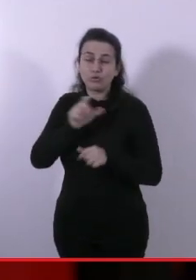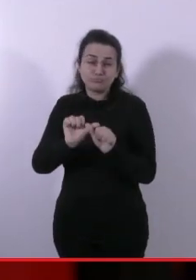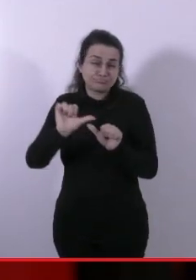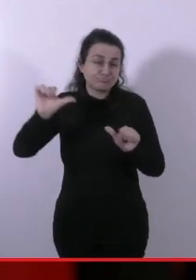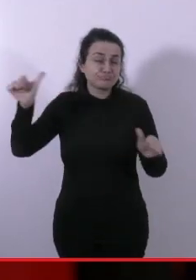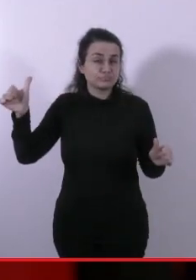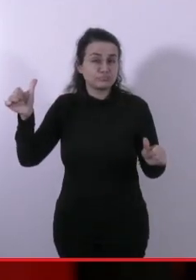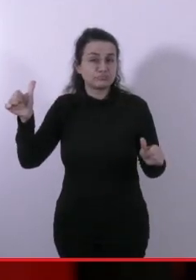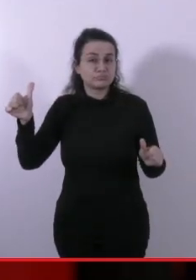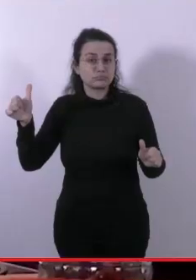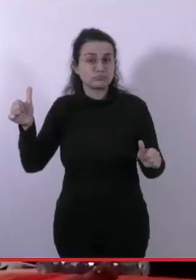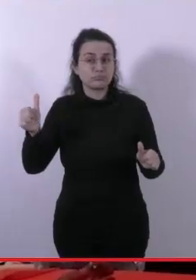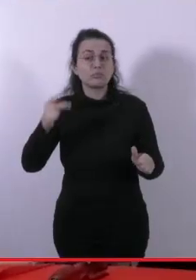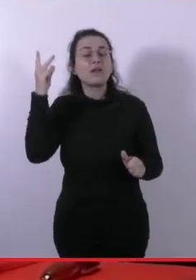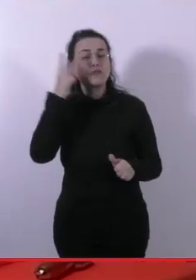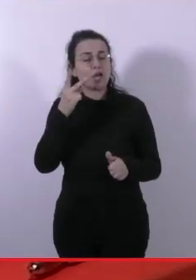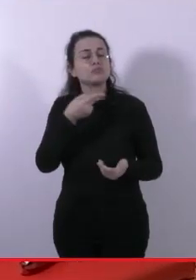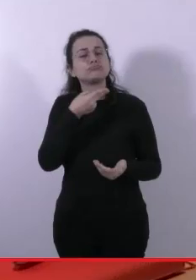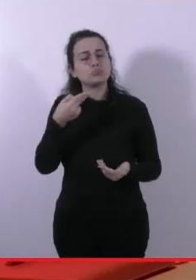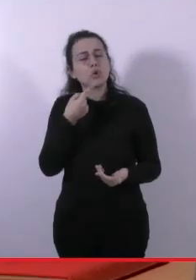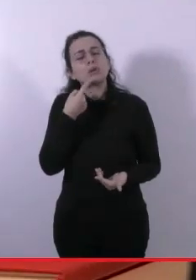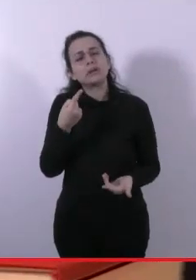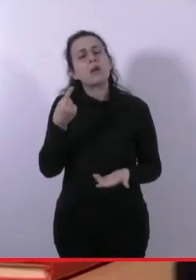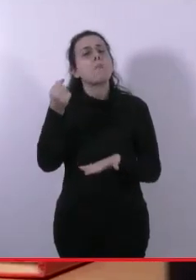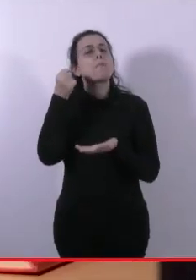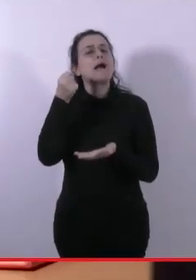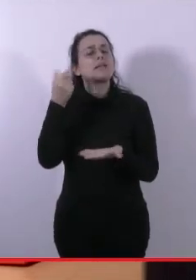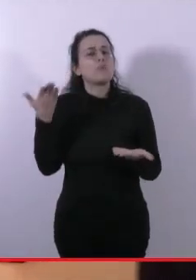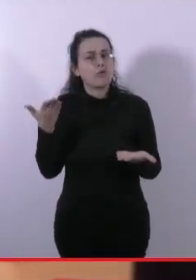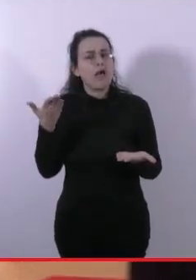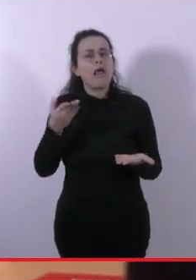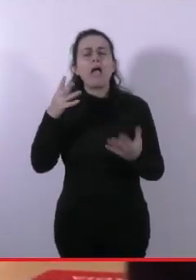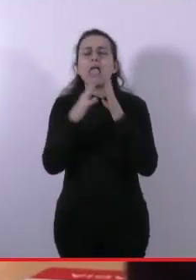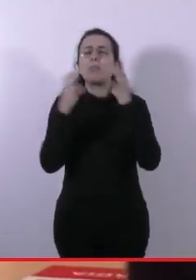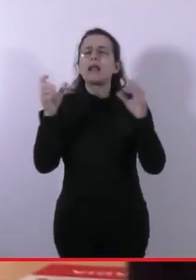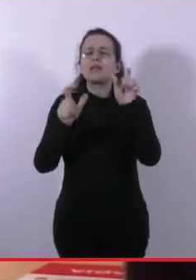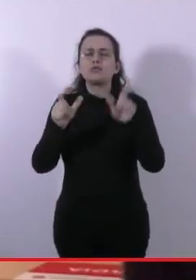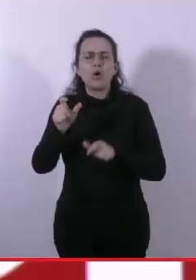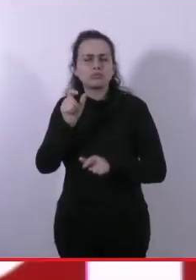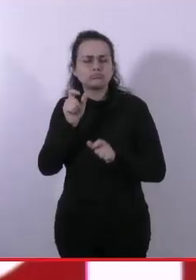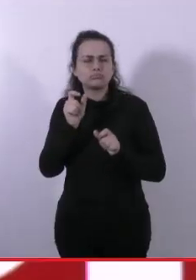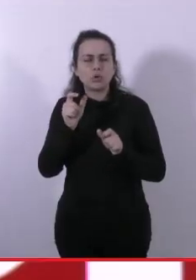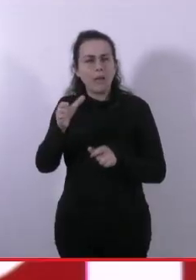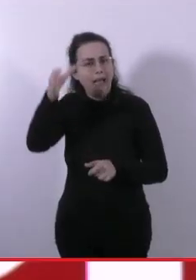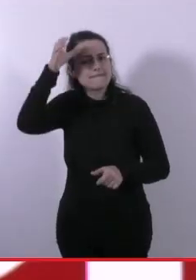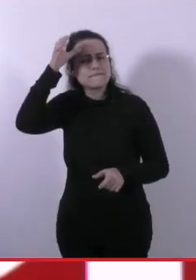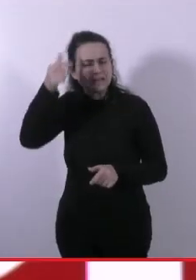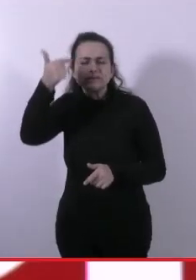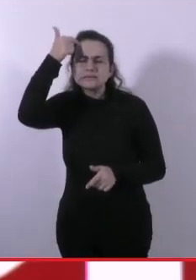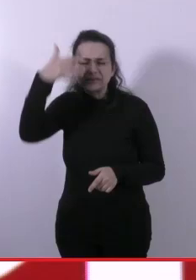non sia una bestemmia a parlare di patrimoniale, perché lo diamo già anche agli imprenditori più illuminati, lo dicono, anche agli imprenditori più